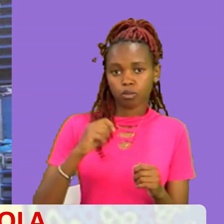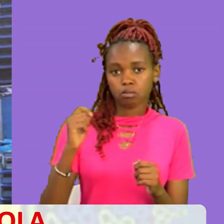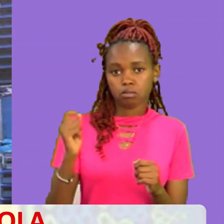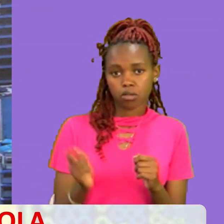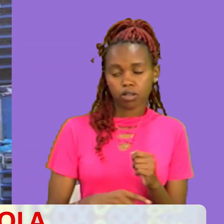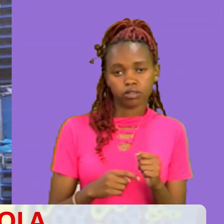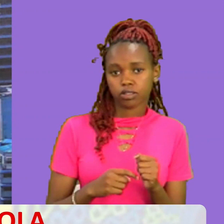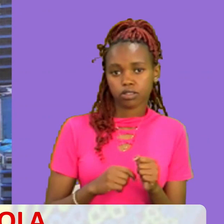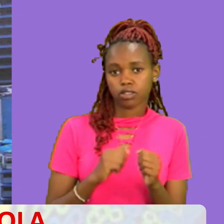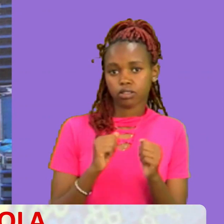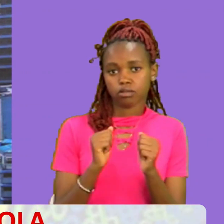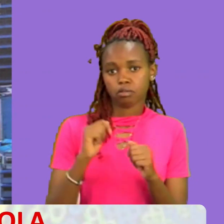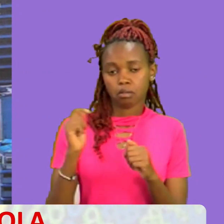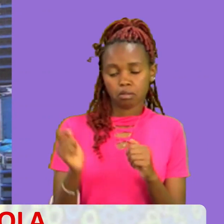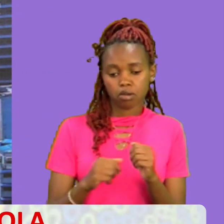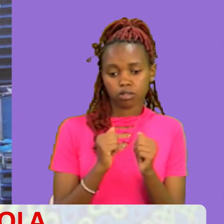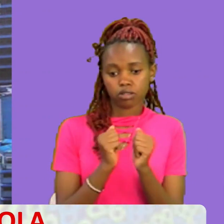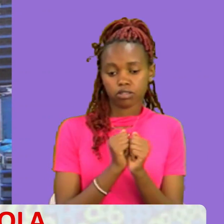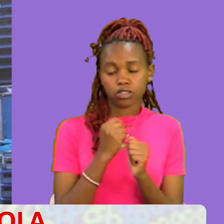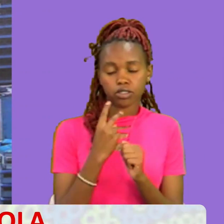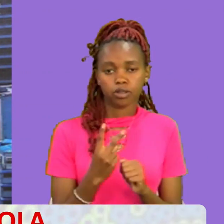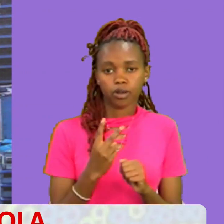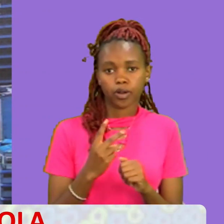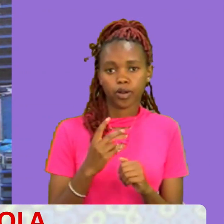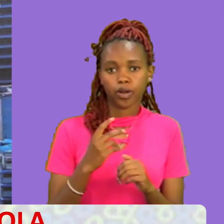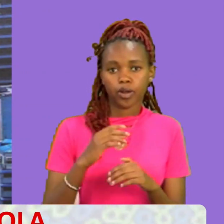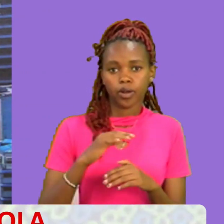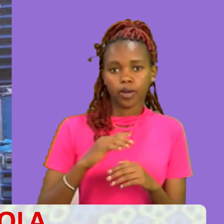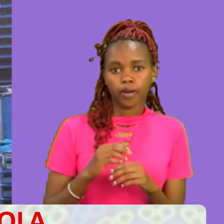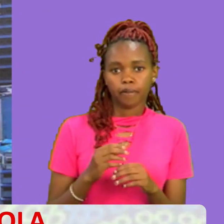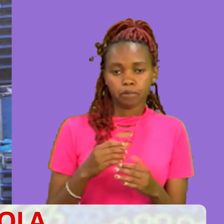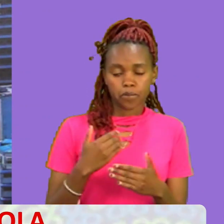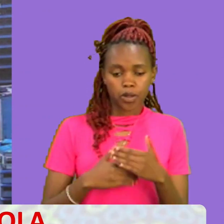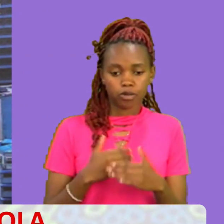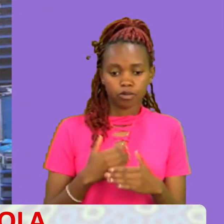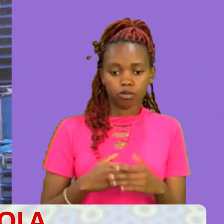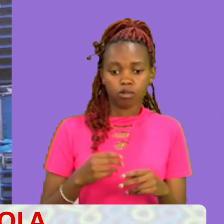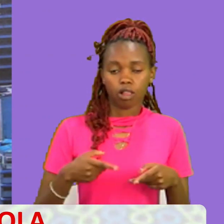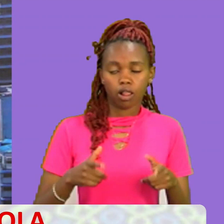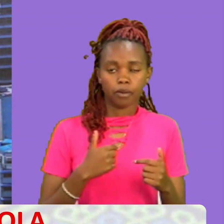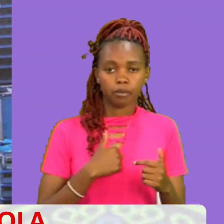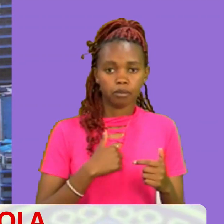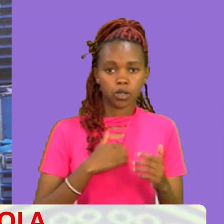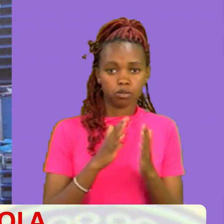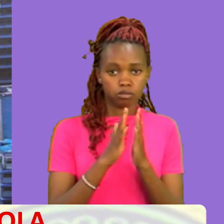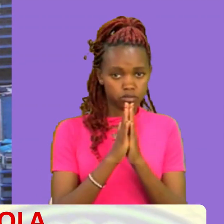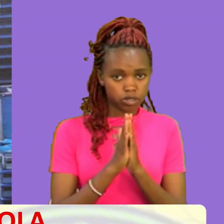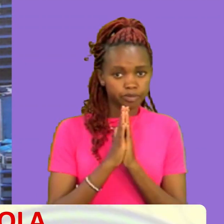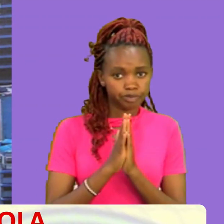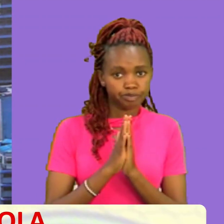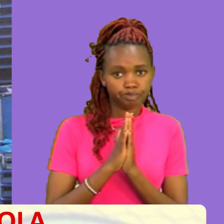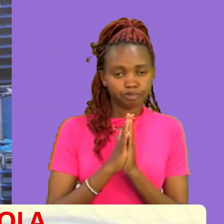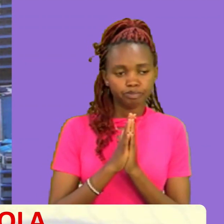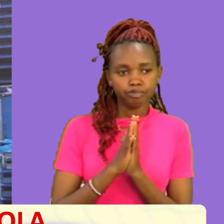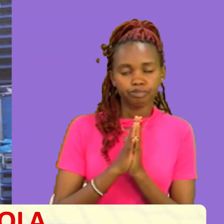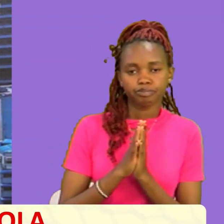ambao ni mwezi wa mafanikio na baraka Lakini zaidi ya yote na omba unirusu Tuweze kufungua katika neno la maombi Ilikuwa